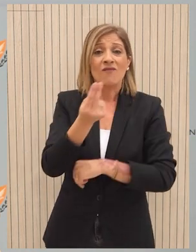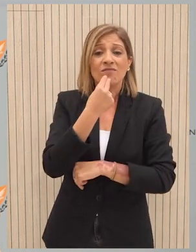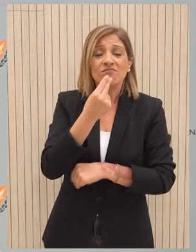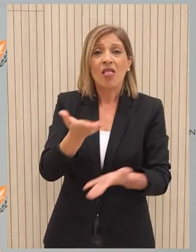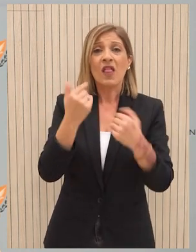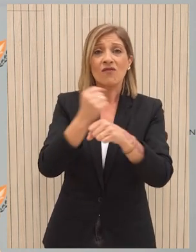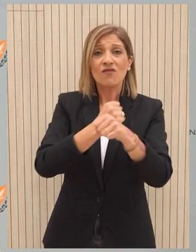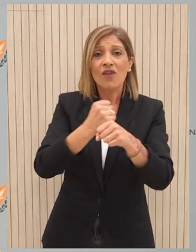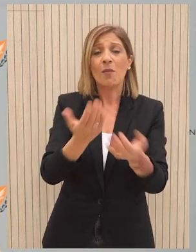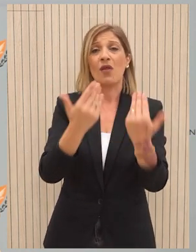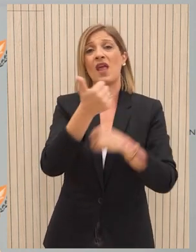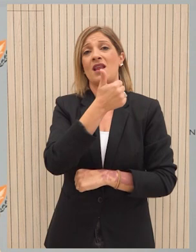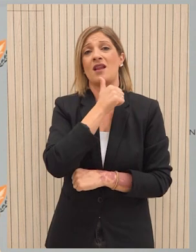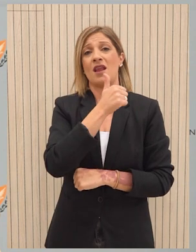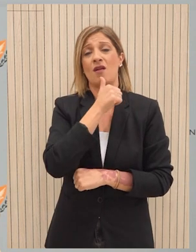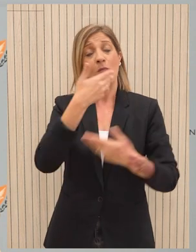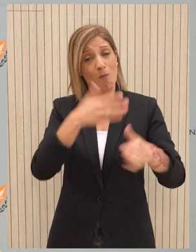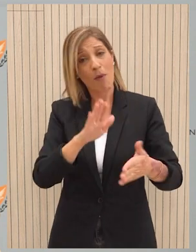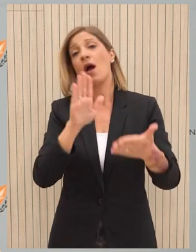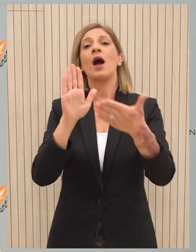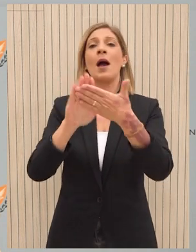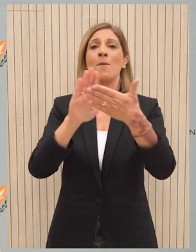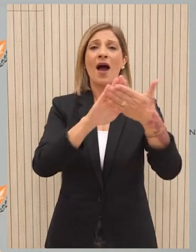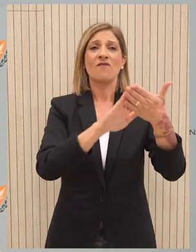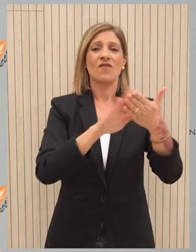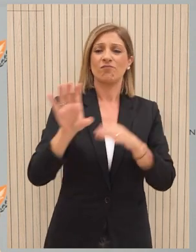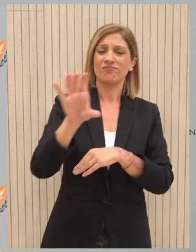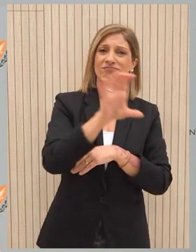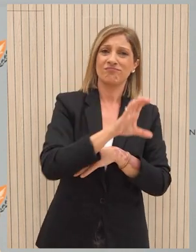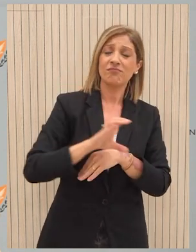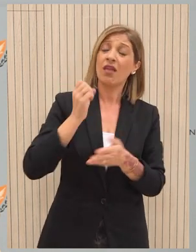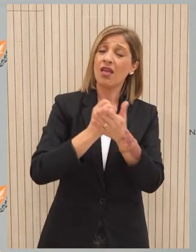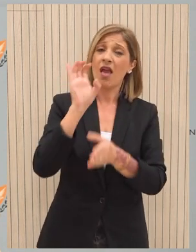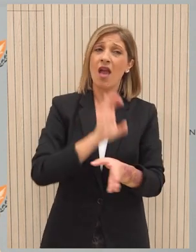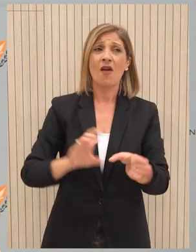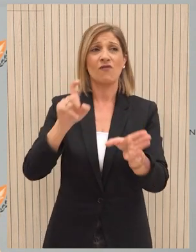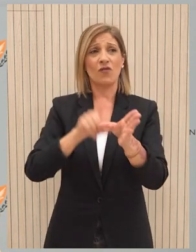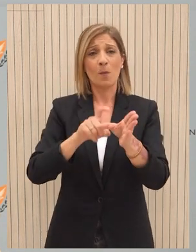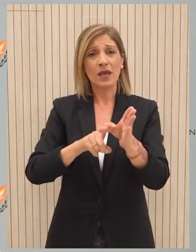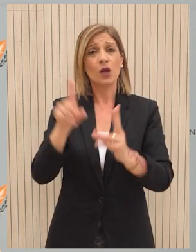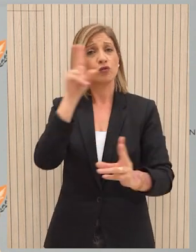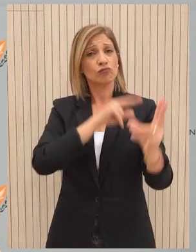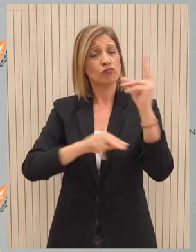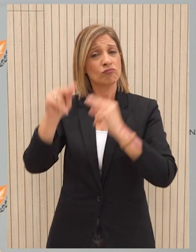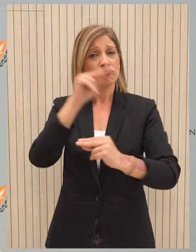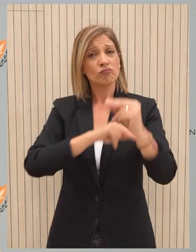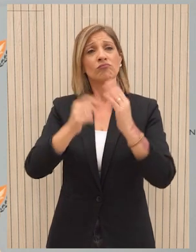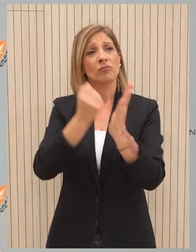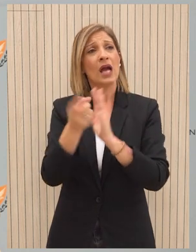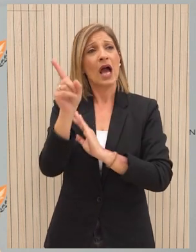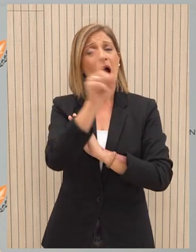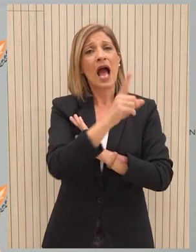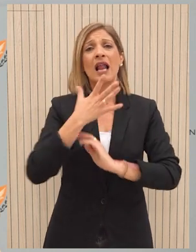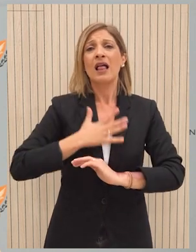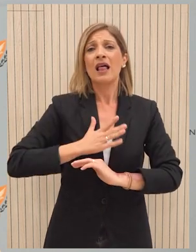τρόφιμα. Έχει ήδη υπάρξει σειρά επαφών με εμπλεκόμενα κράτη της περιοχής και της Ευρωπαϊκής Ένωσης σε ανώτατο επίπεδο, καθώς και με άλλα